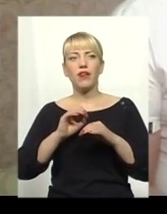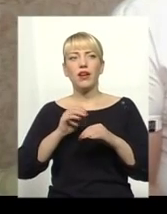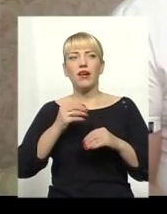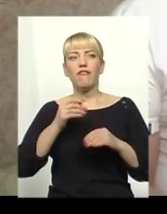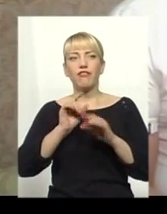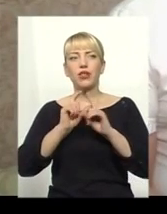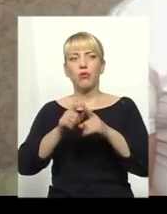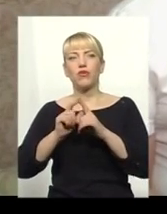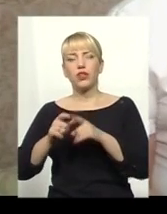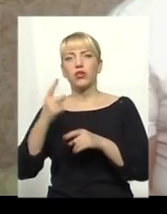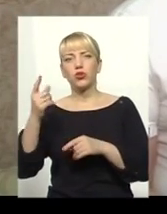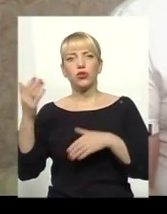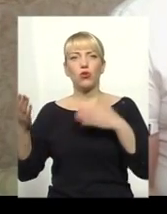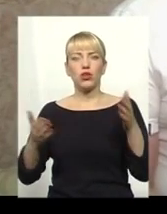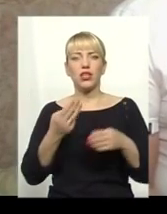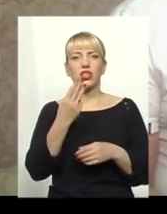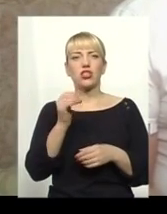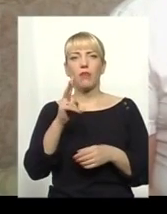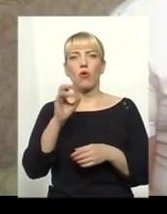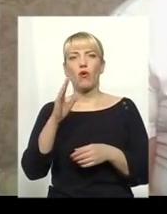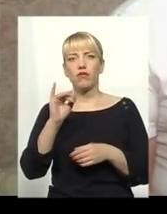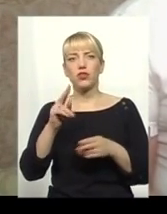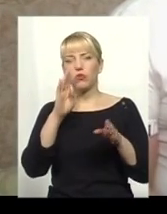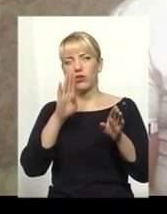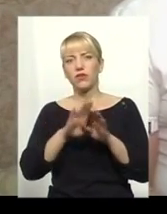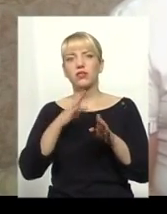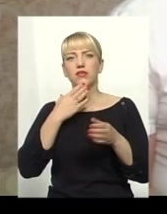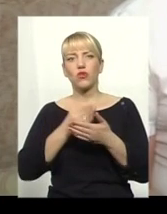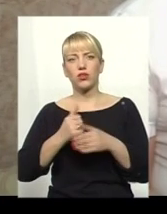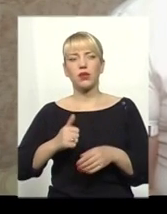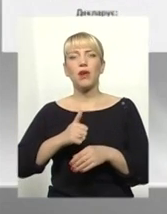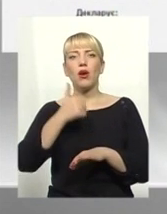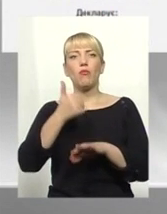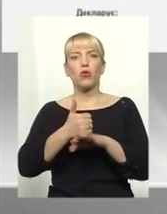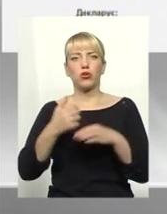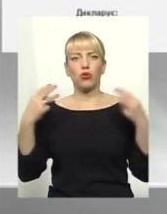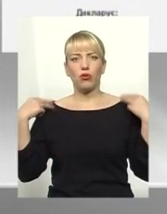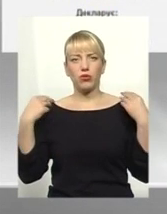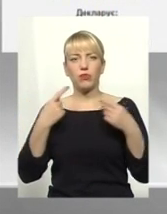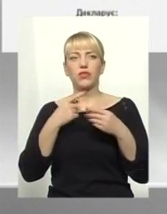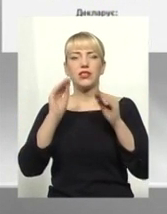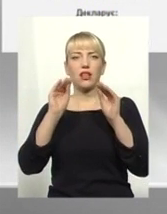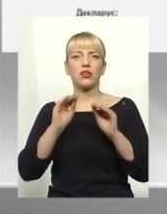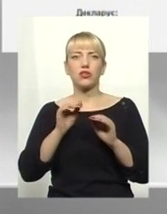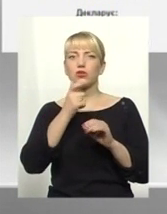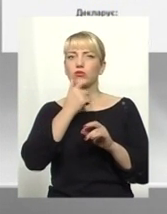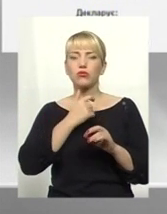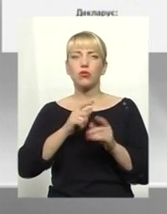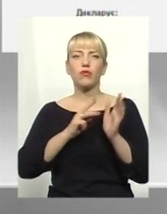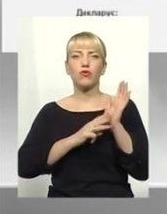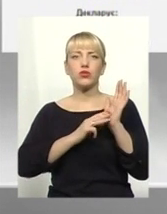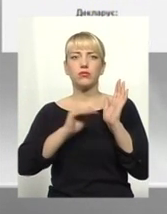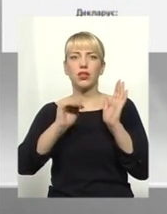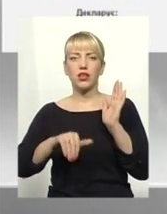А от партійний соратник Гереге Андрій Шенькович у порівнянні зі своїм патроном задекларував доволі скромні статки – 80 тисяч